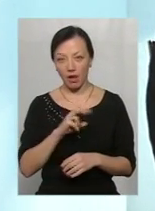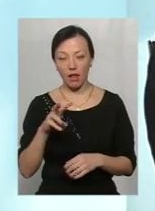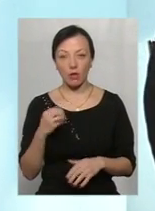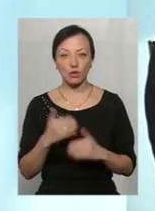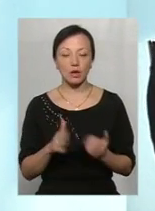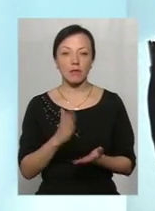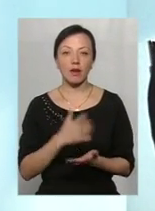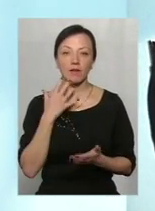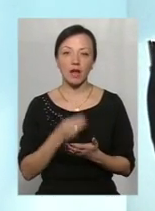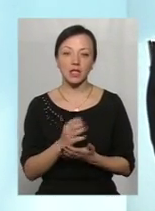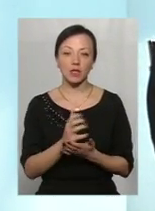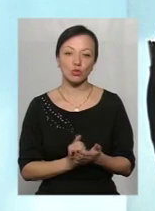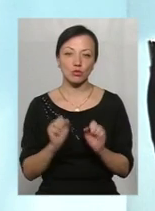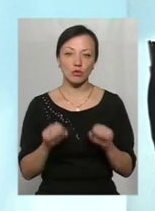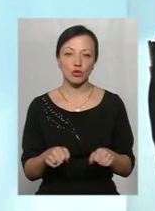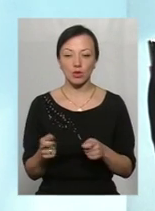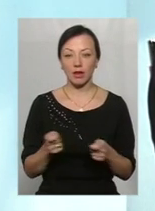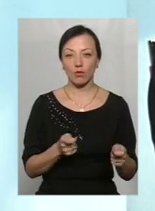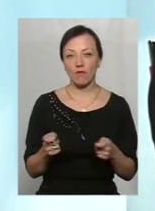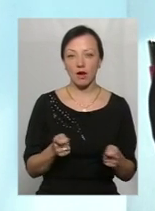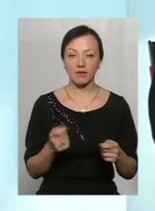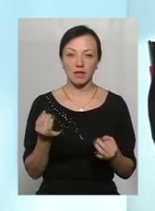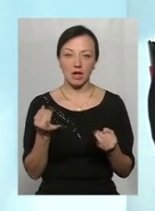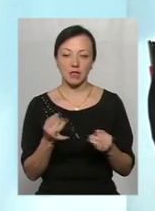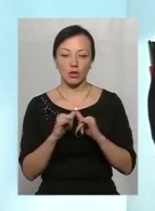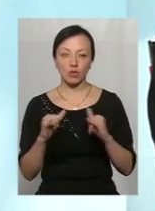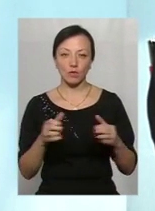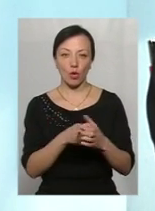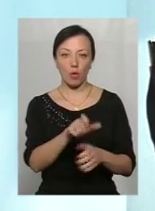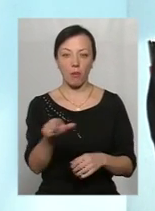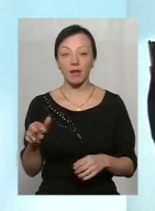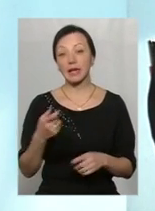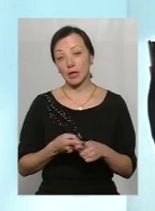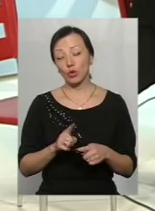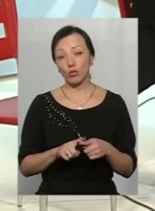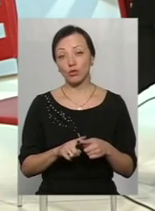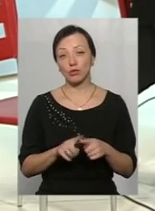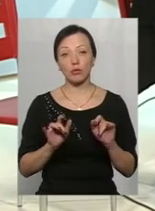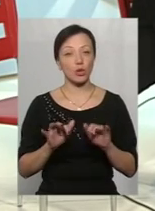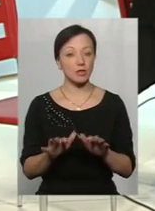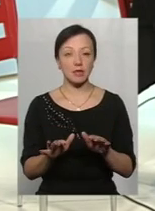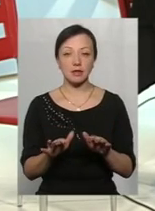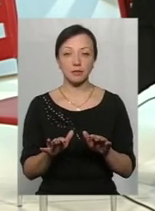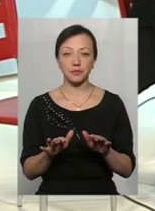вже мають власний ресурс, яким вони можуть оперувати в інтересах розвитку громади. І тому процес